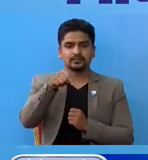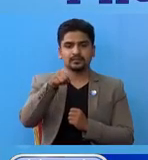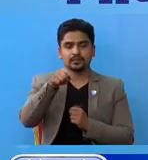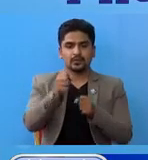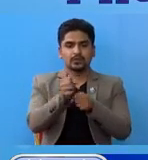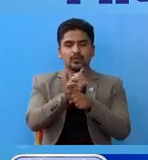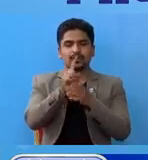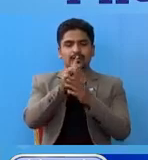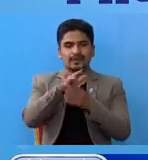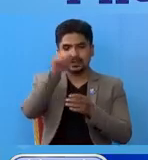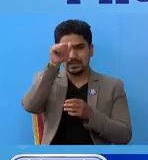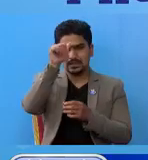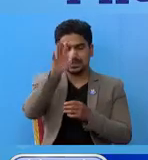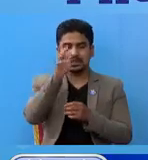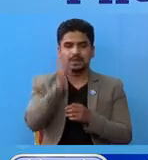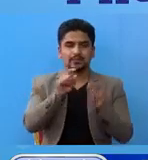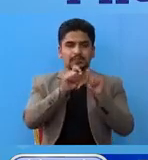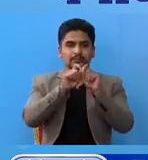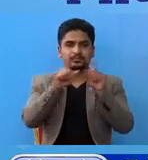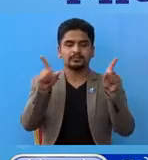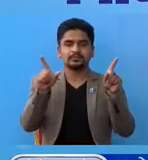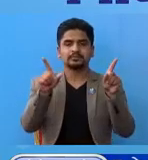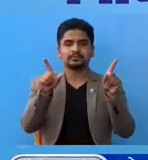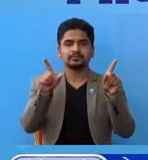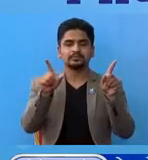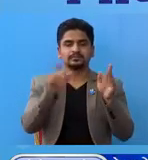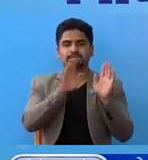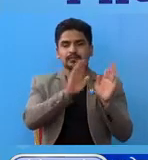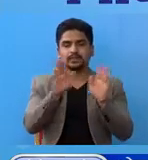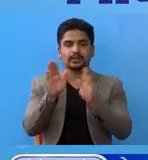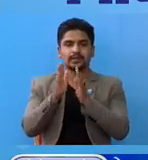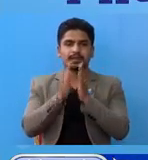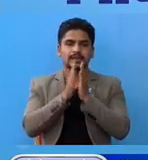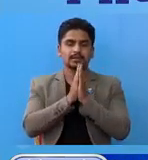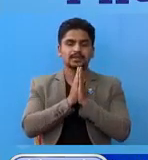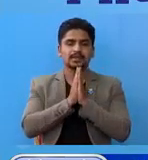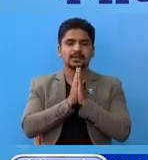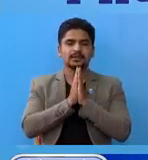कोबीड नाइटिन अपडेट एईने रांते हुं छा धन्यवाद नमस्कार